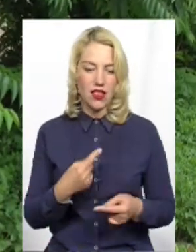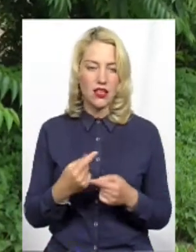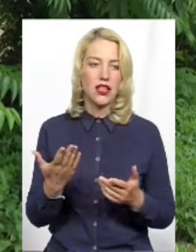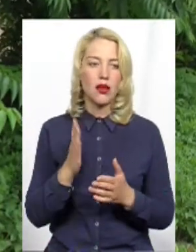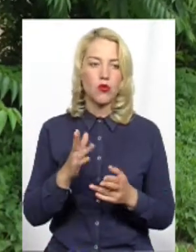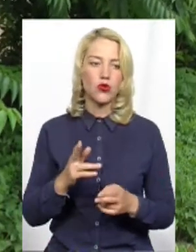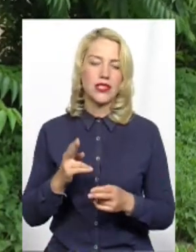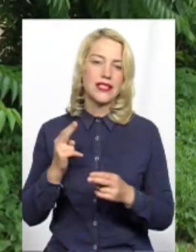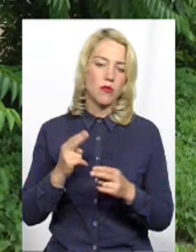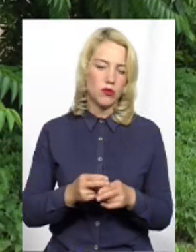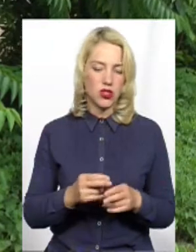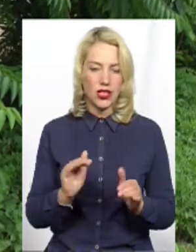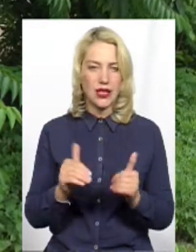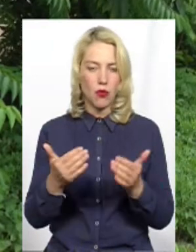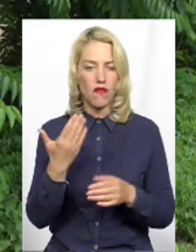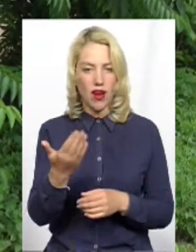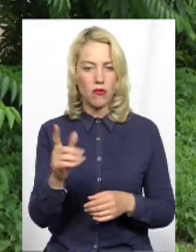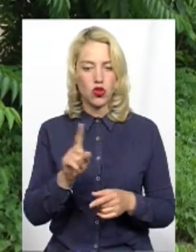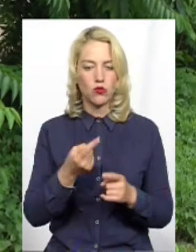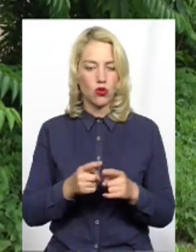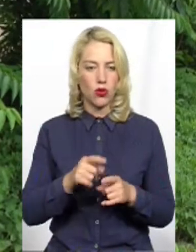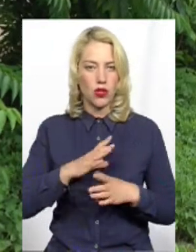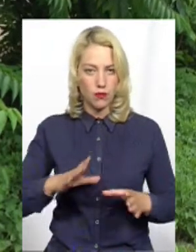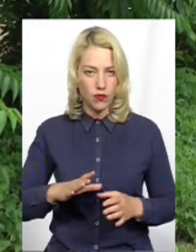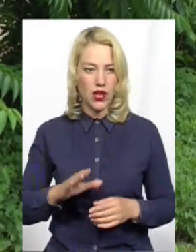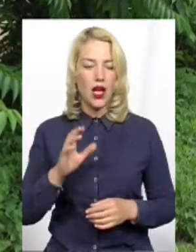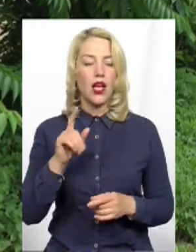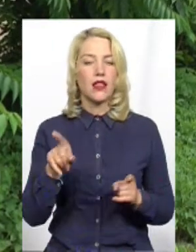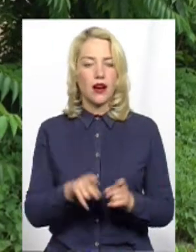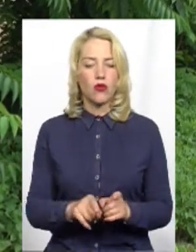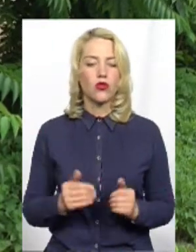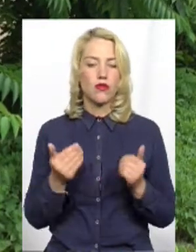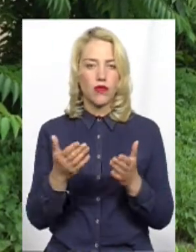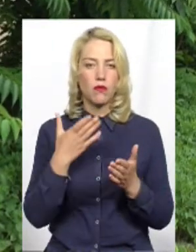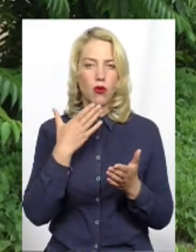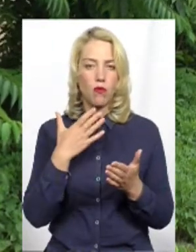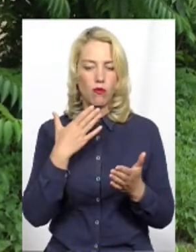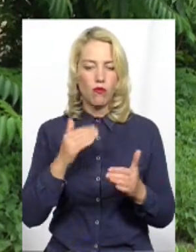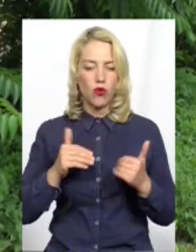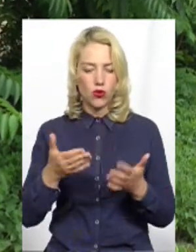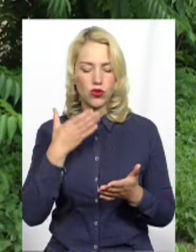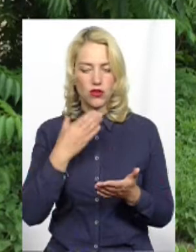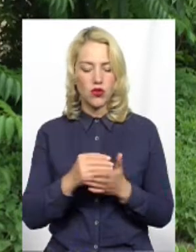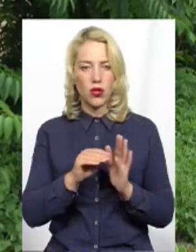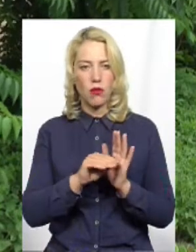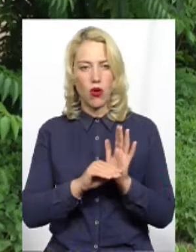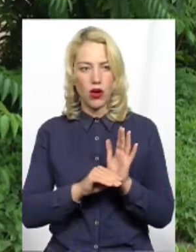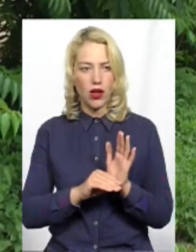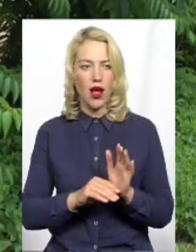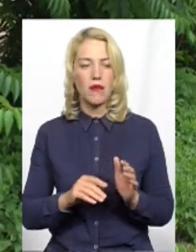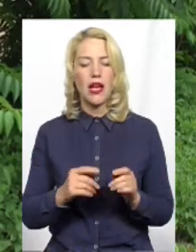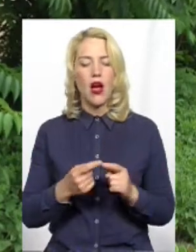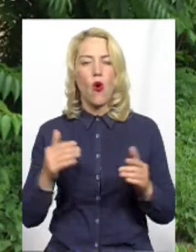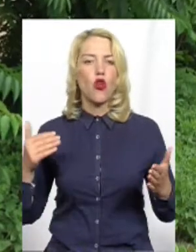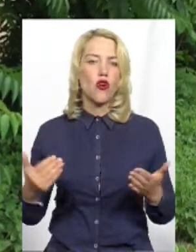вам запропоновані, аби цього уникнути. Також ви пропонуєте у своїй програмі оновити антикорупційне законодавство.